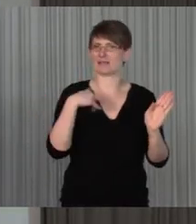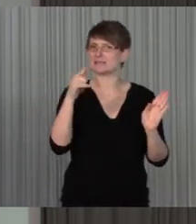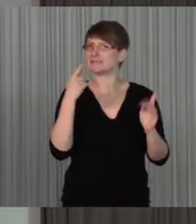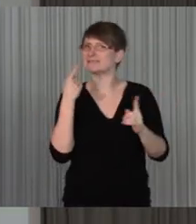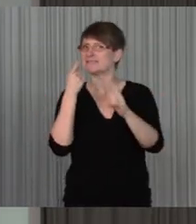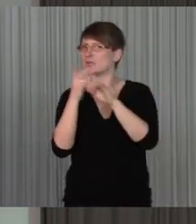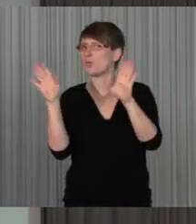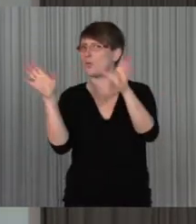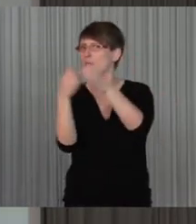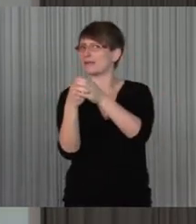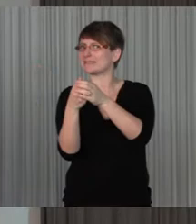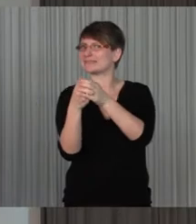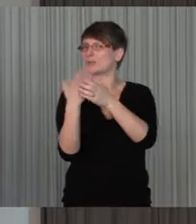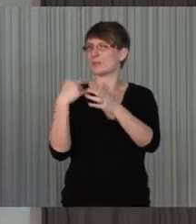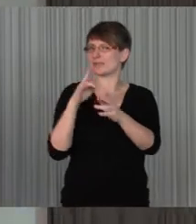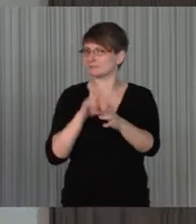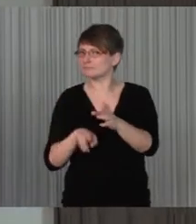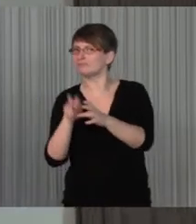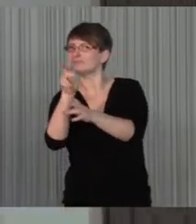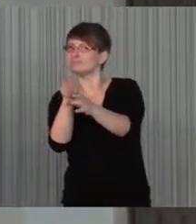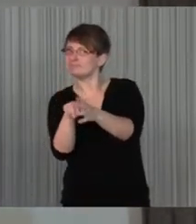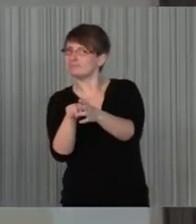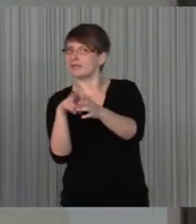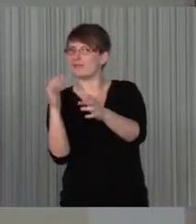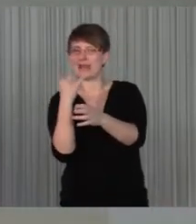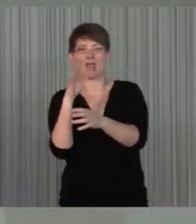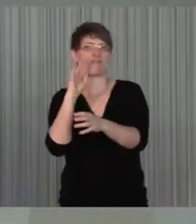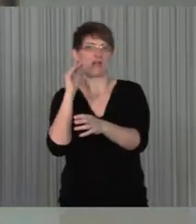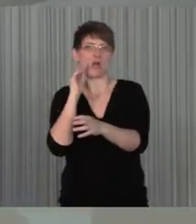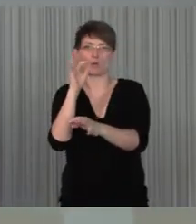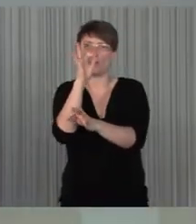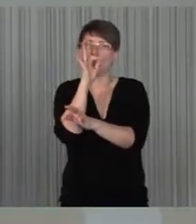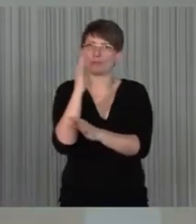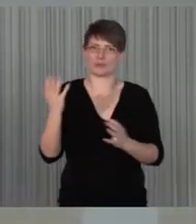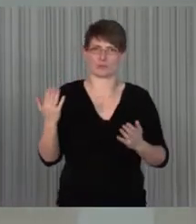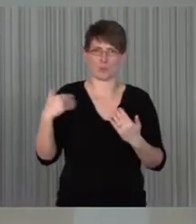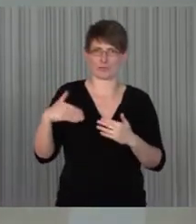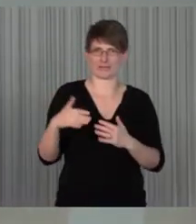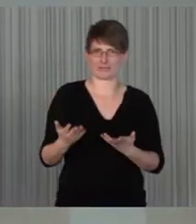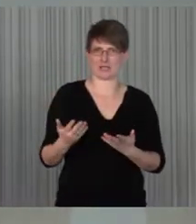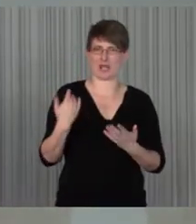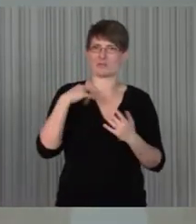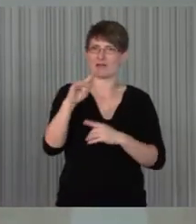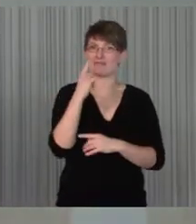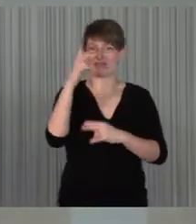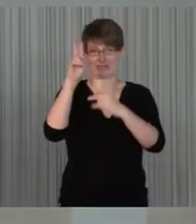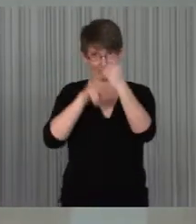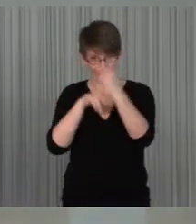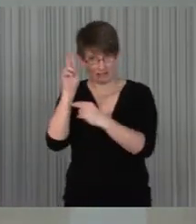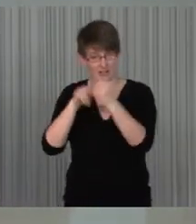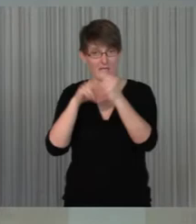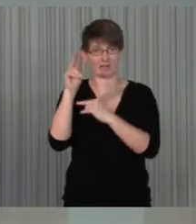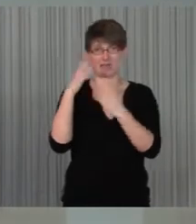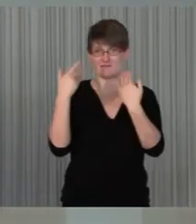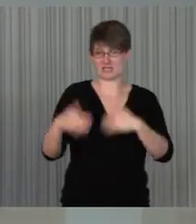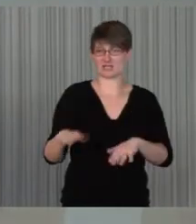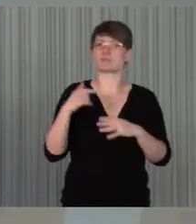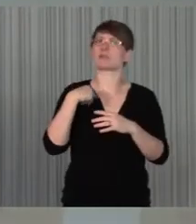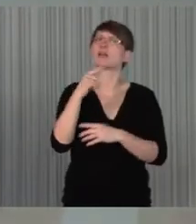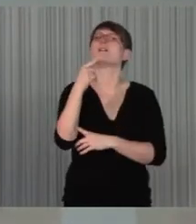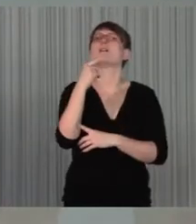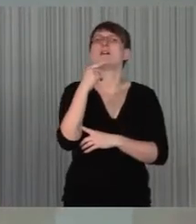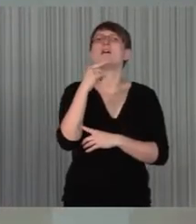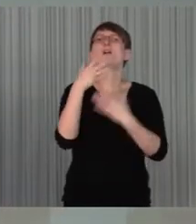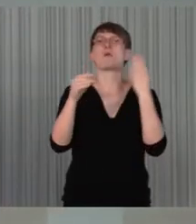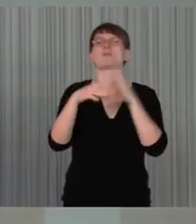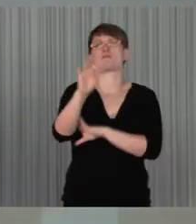sich noch gar nicht reinversetzen können, weil Sie eben im Alltag gar keine Erfahrung damit haben. Wenn Sie die aber erst mal kennen, dann werden Sie ganz schnell